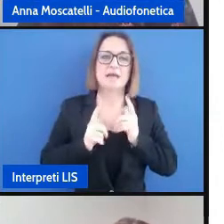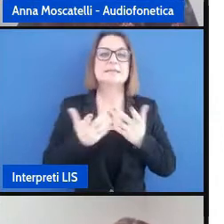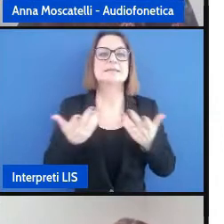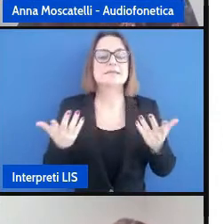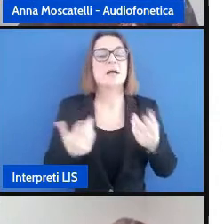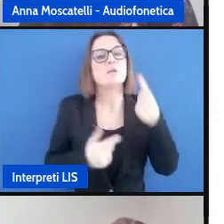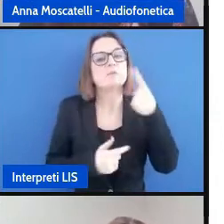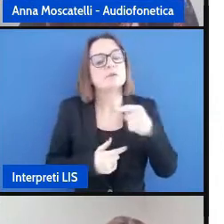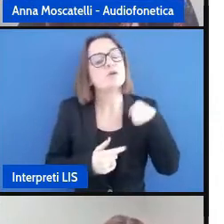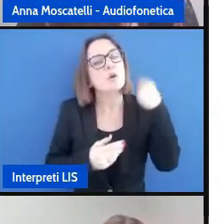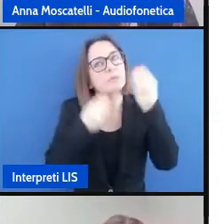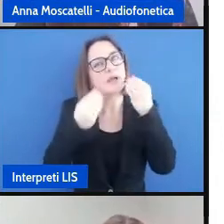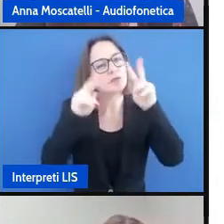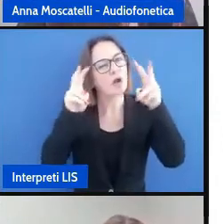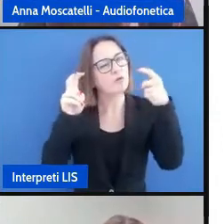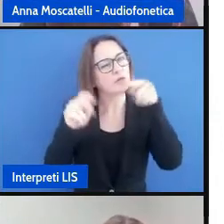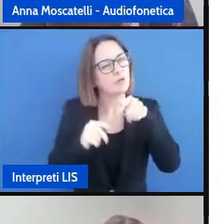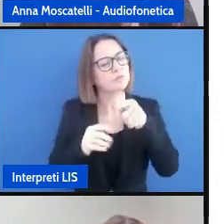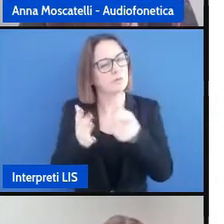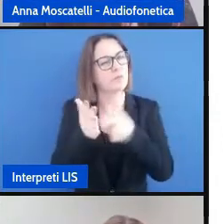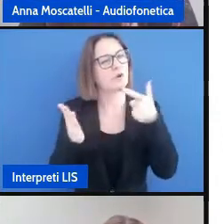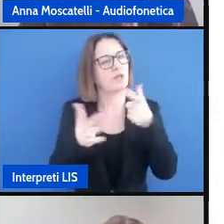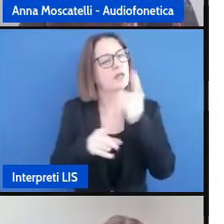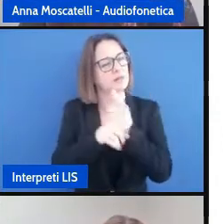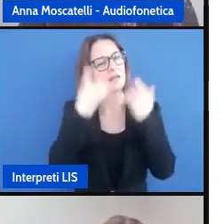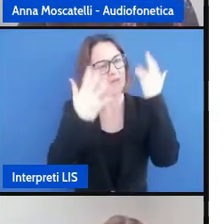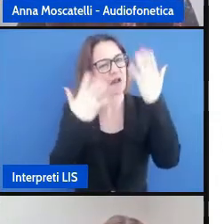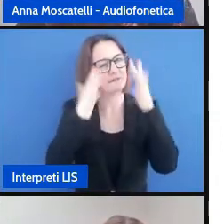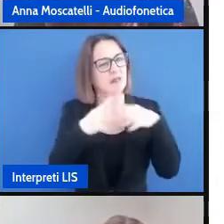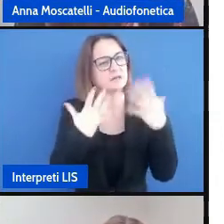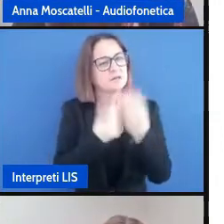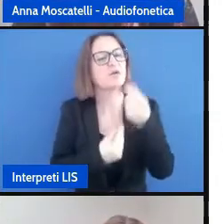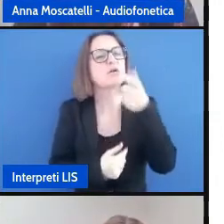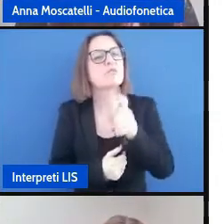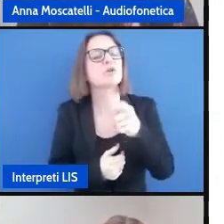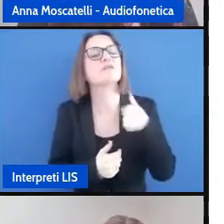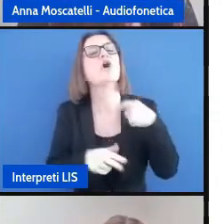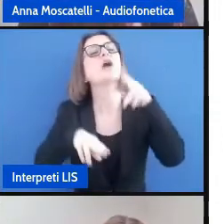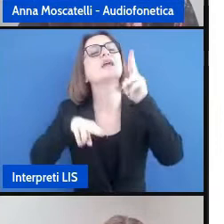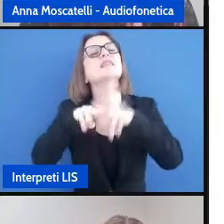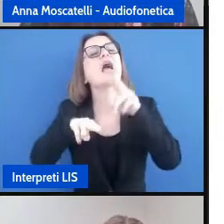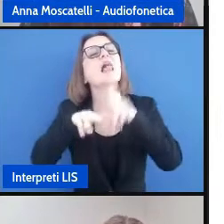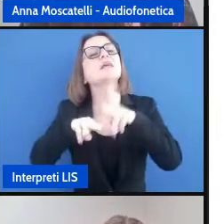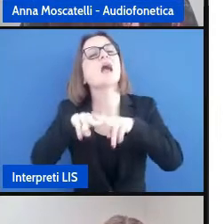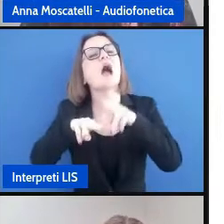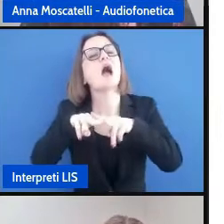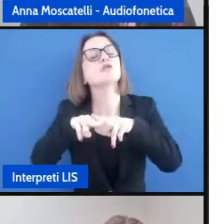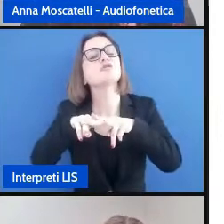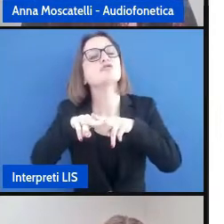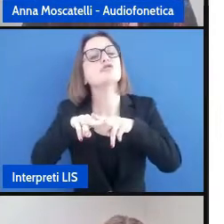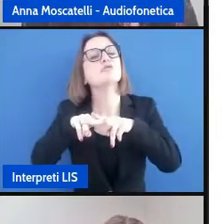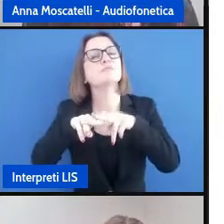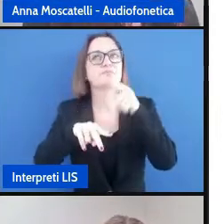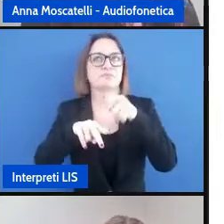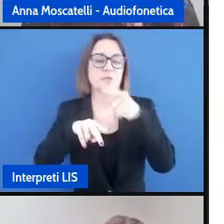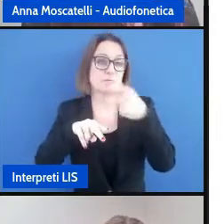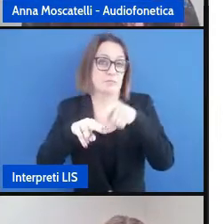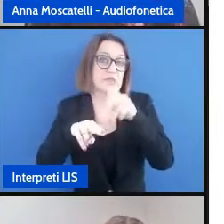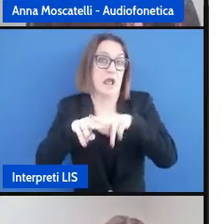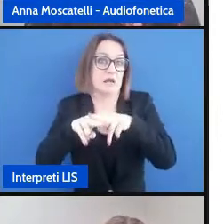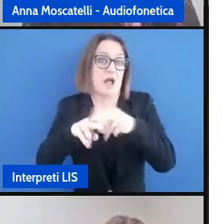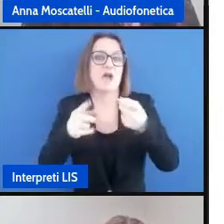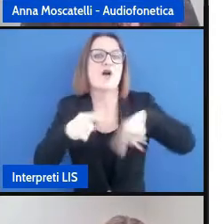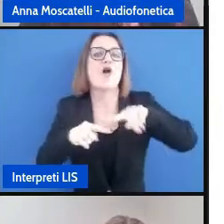soffermarci perché in che modo l'italiano che è lo strumento che noi a scuola